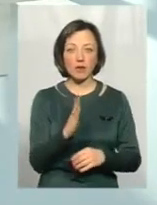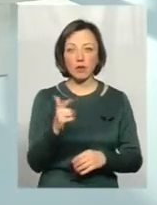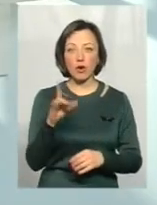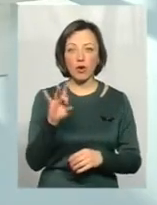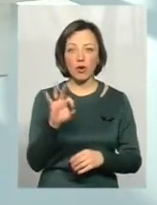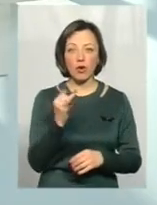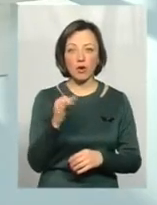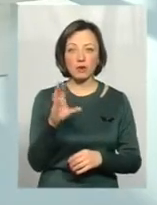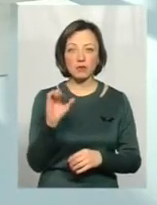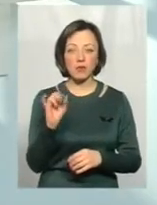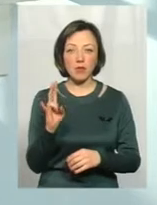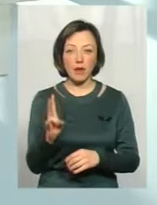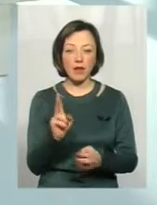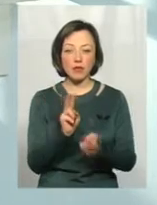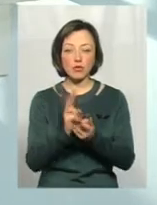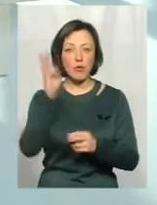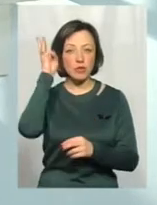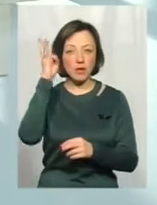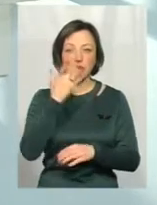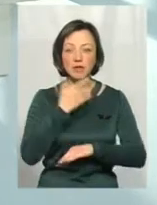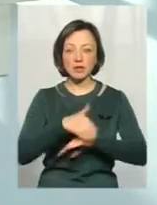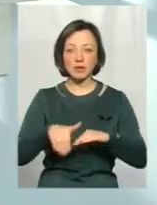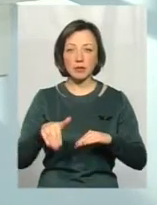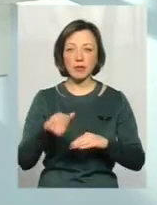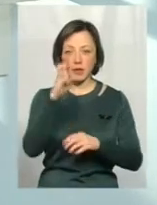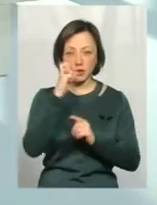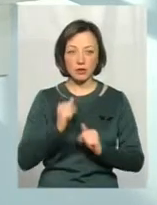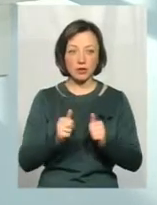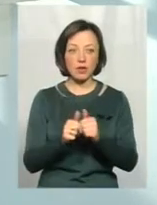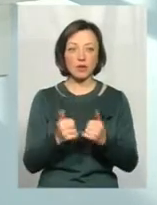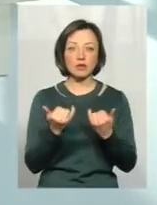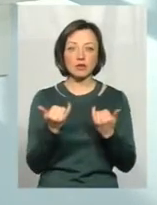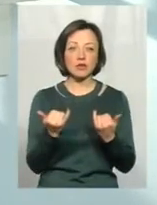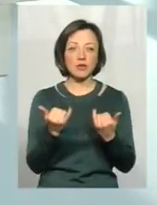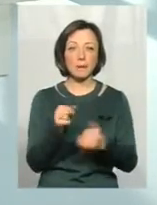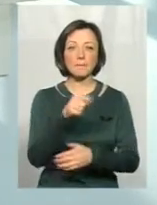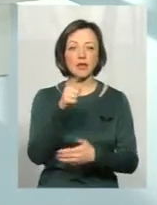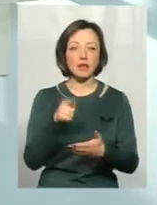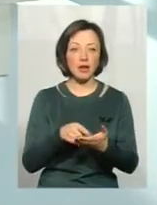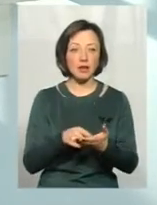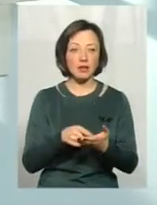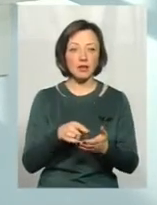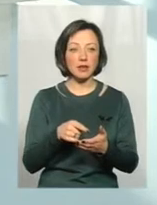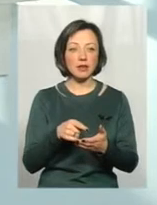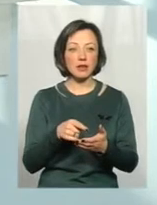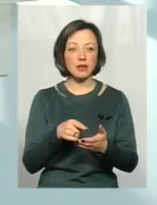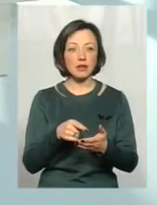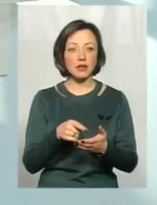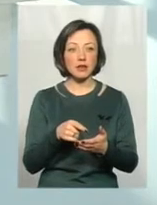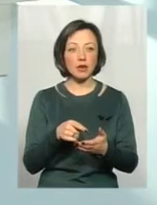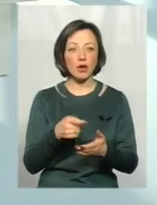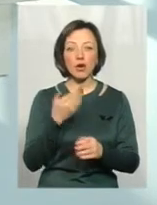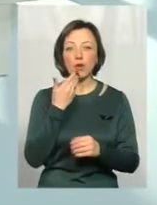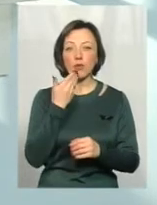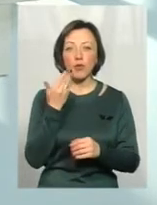на зустрічі з послами іноземних держав поставив таке питання. Він сказав, наші